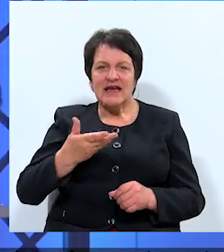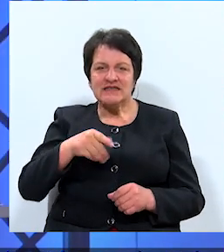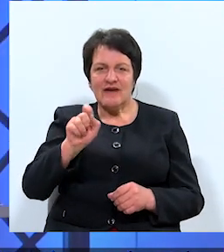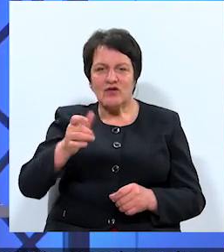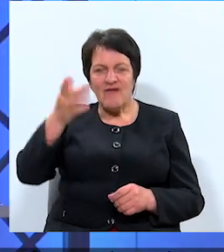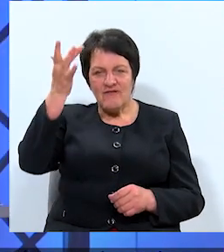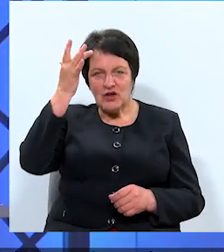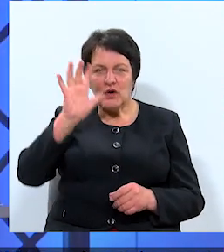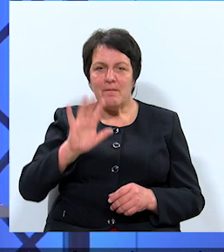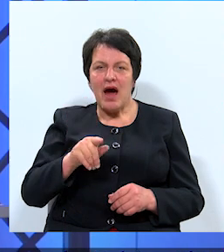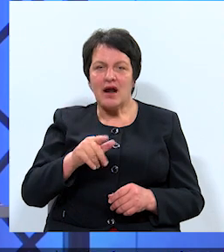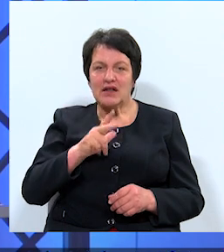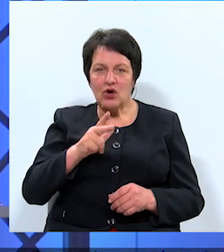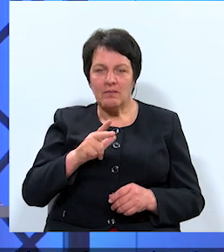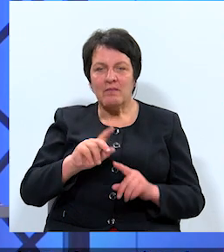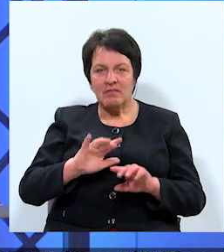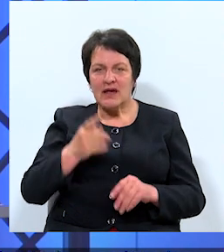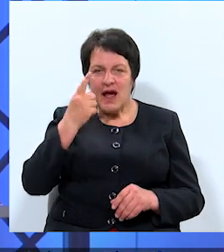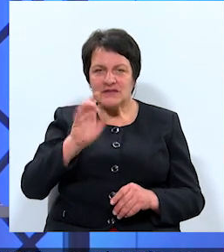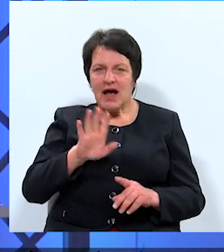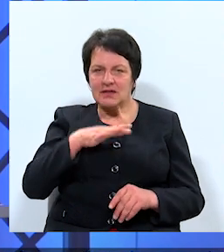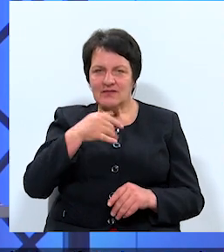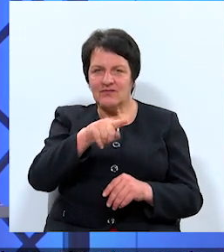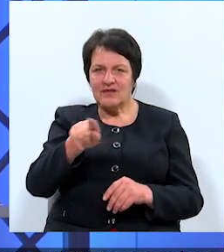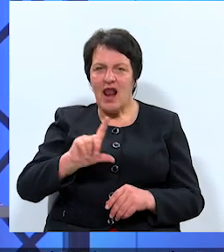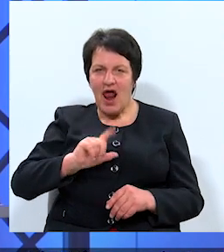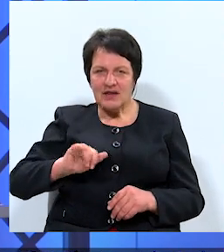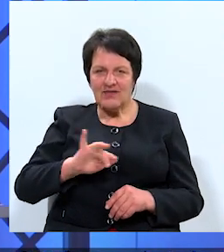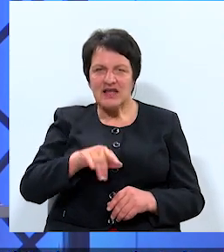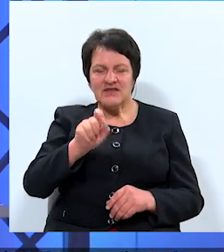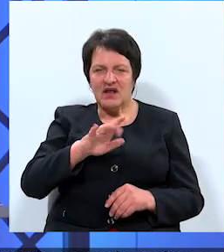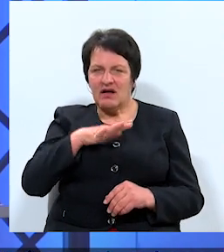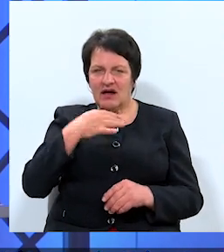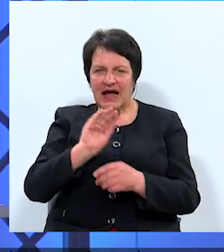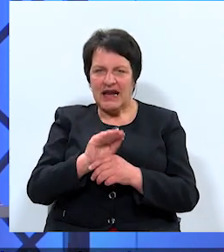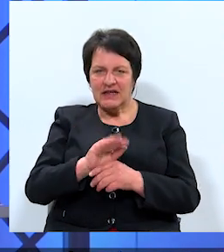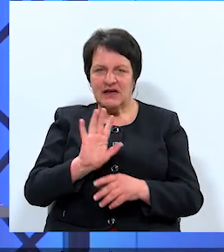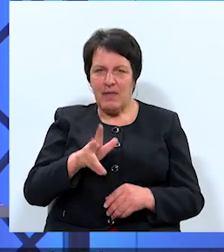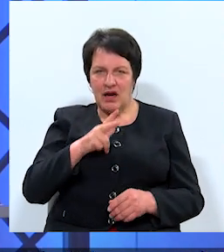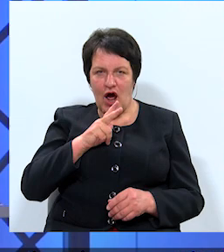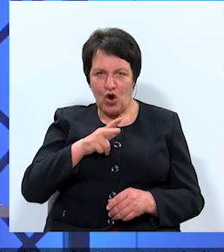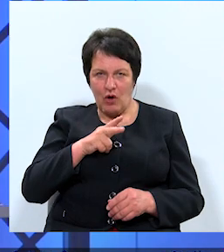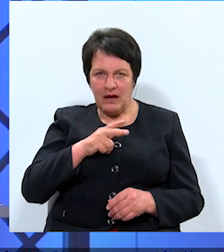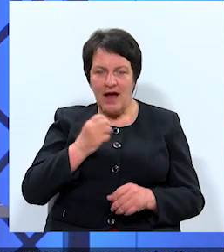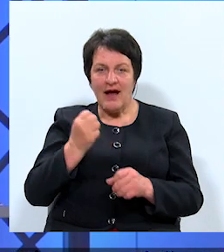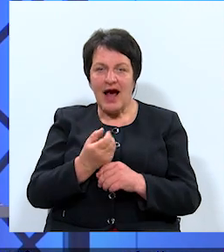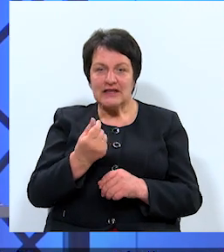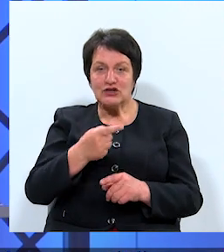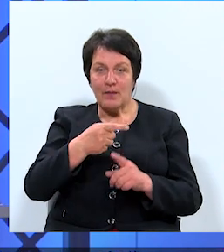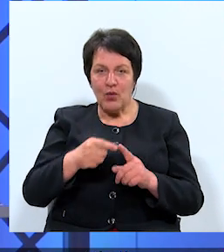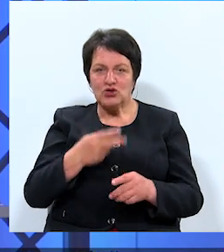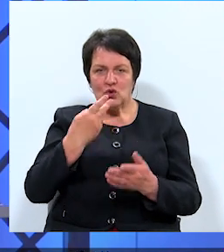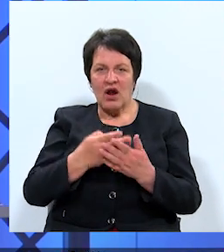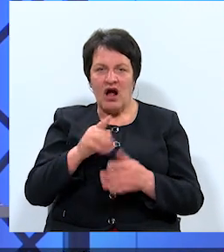Daugavpili. Un jādzīst, ka citviet Latvijā cilvēki ir ārkārtīgi kritiski par Daugavpili. Gandrīz puse ir